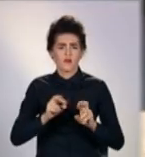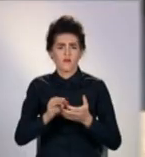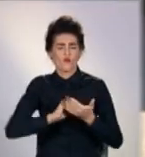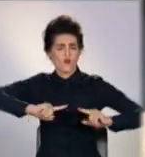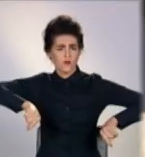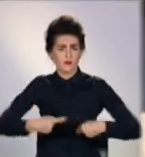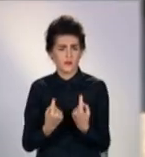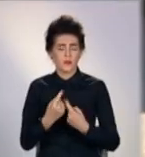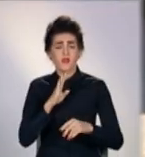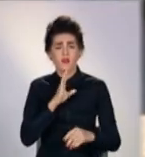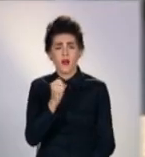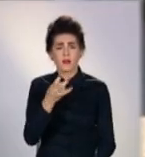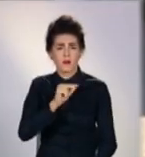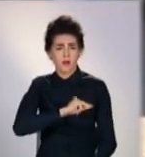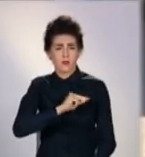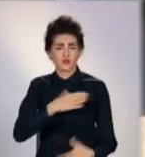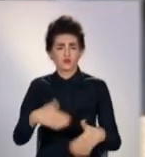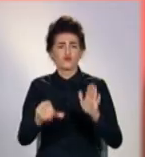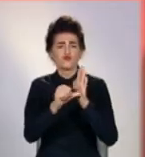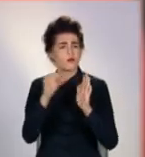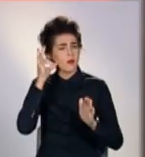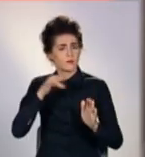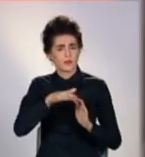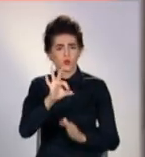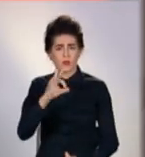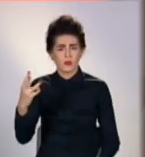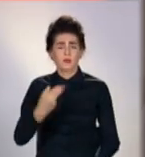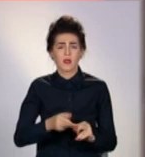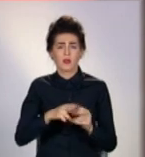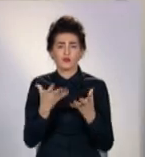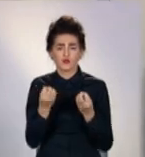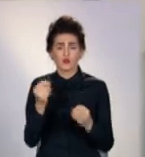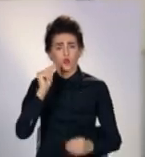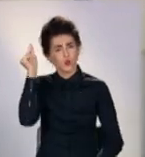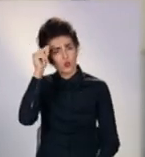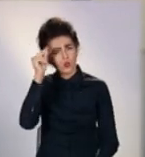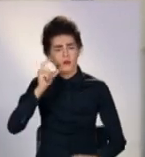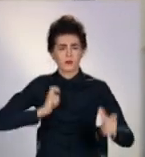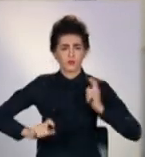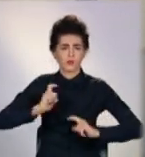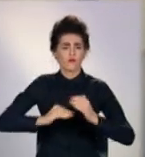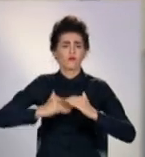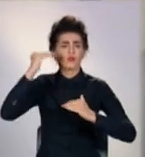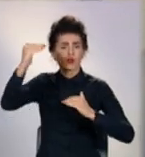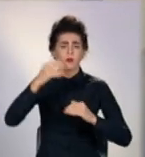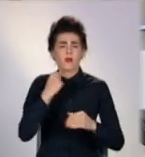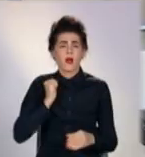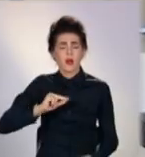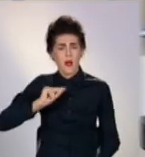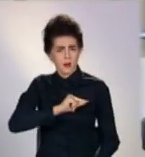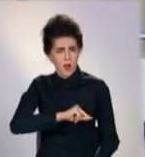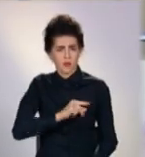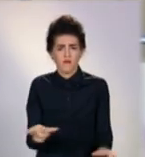Ганна працює на швидкий шостий рік. Паралельно навчається у медичному виші. Роботу та навчання так само поєднує і